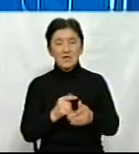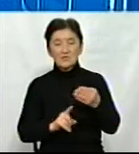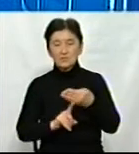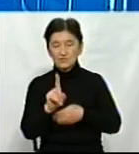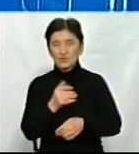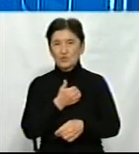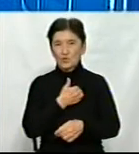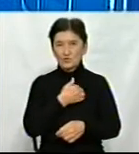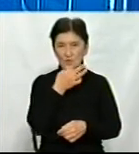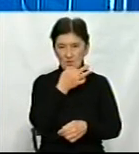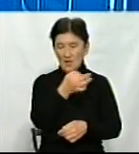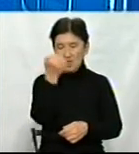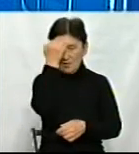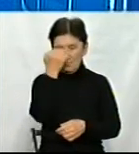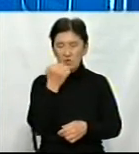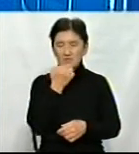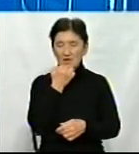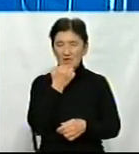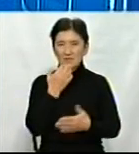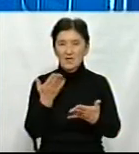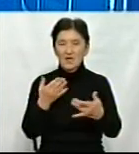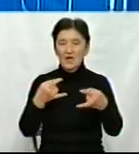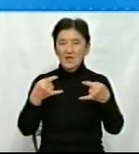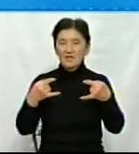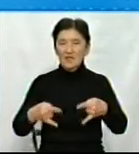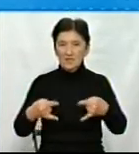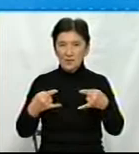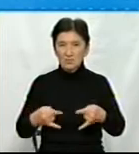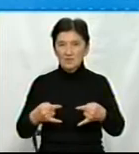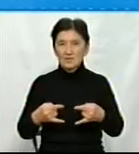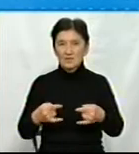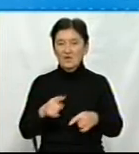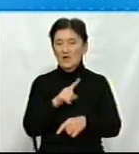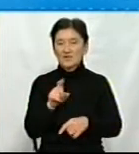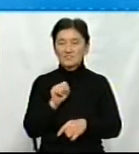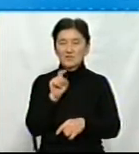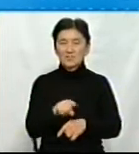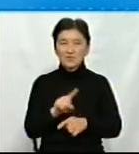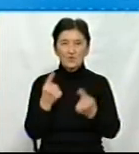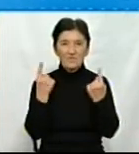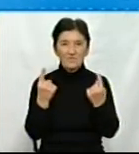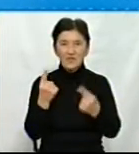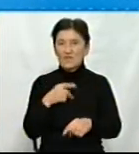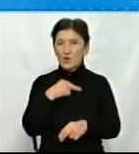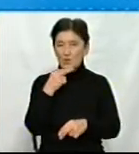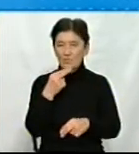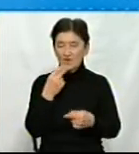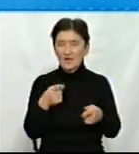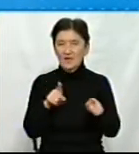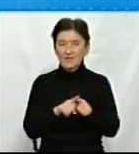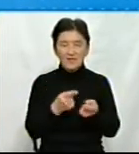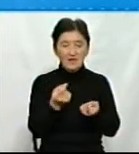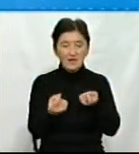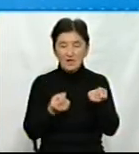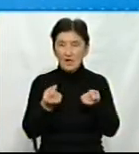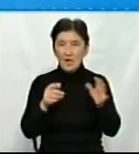подякувати «Телебаченню», в тому числі «ЄАСуспільне» і особливо «ЄАК Кропивницьке» за те, що велика увага до таких моментів і як